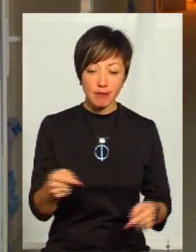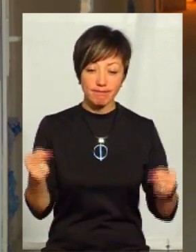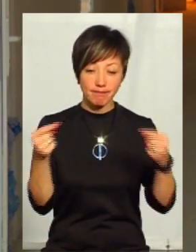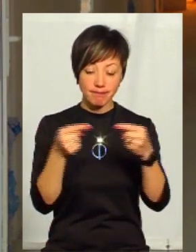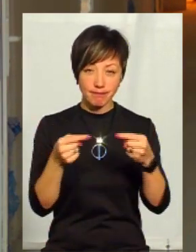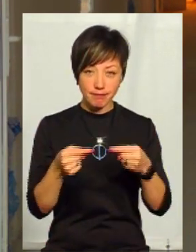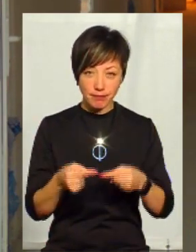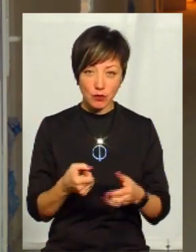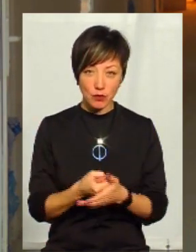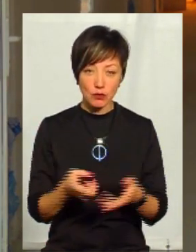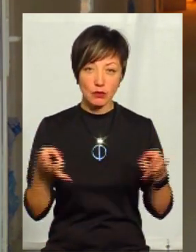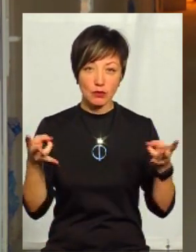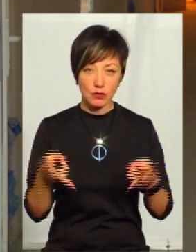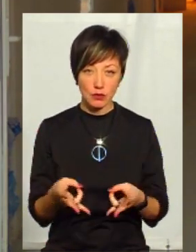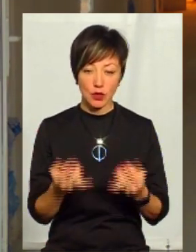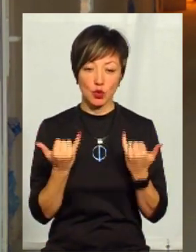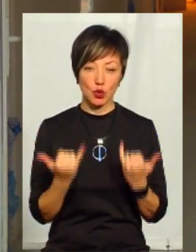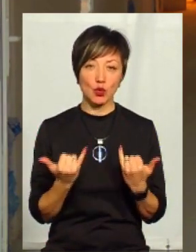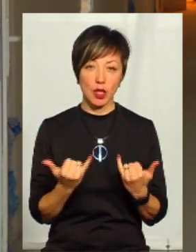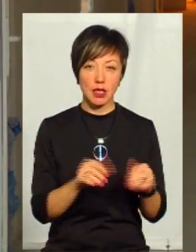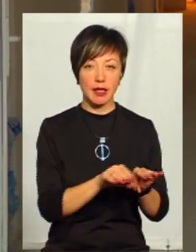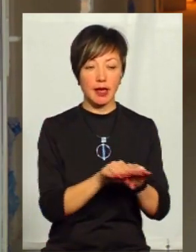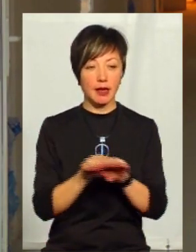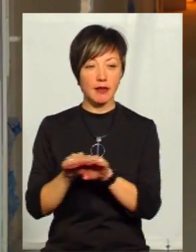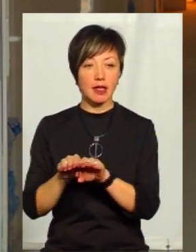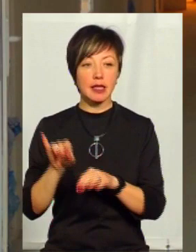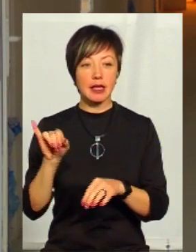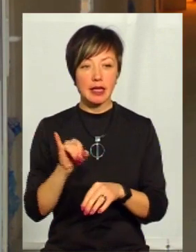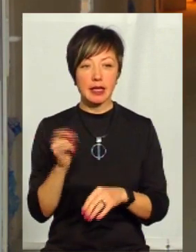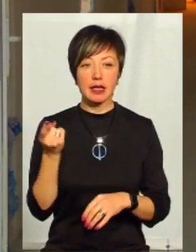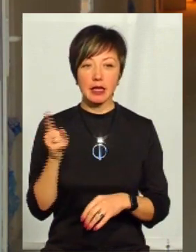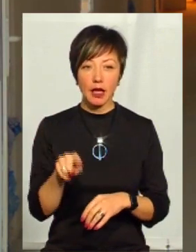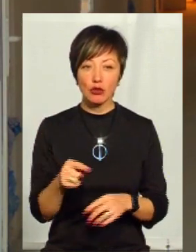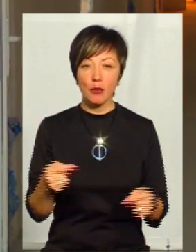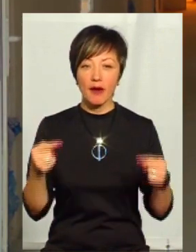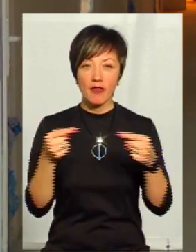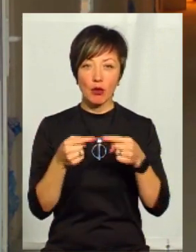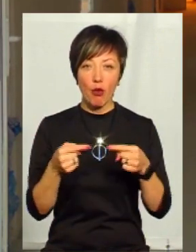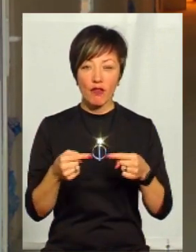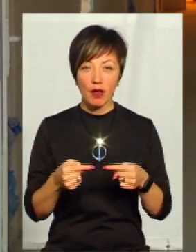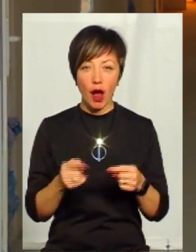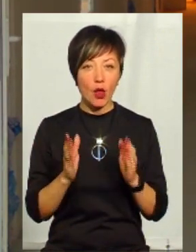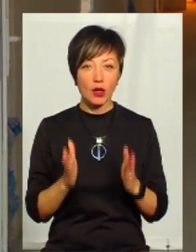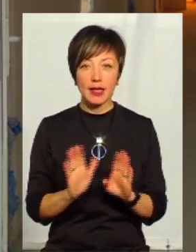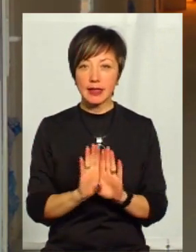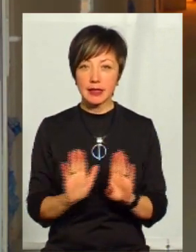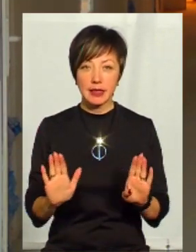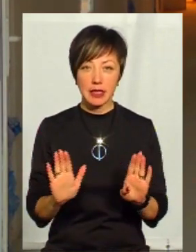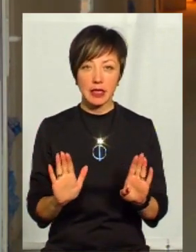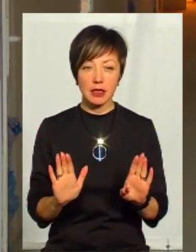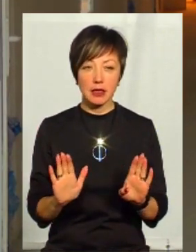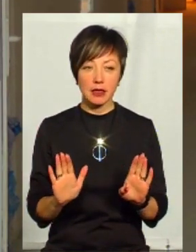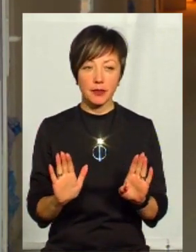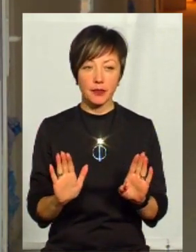необхідного на сучасній рівень і на те, щоб воно відповідало не тільки, скажімо, старим